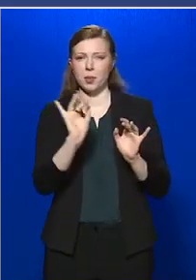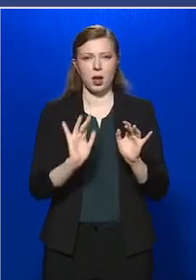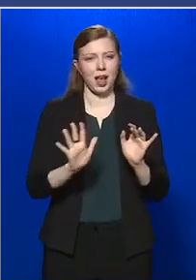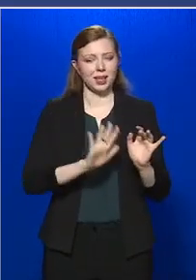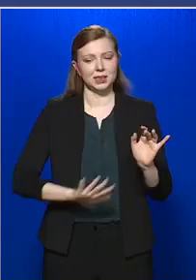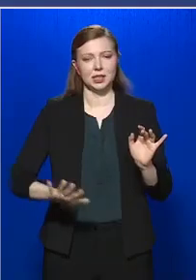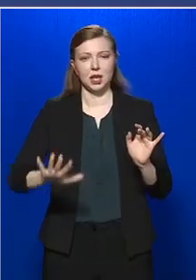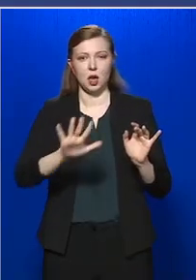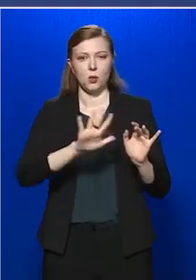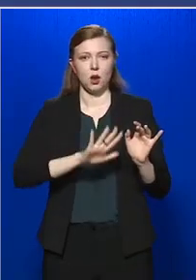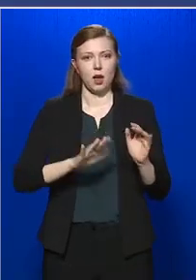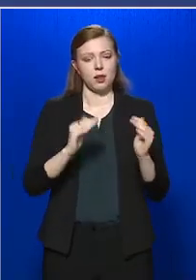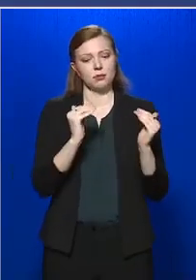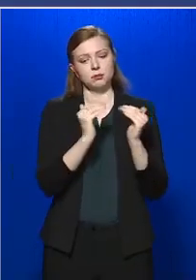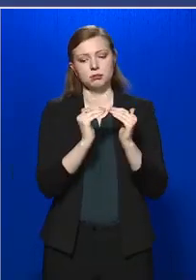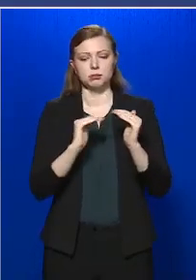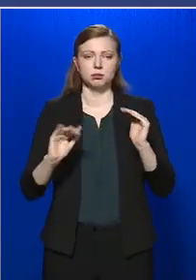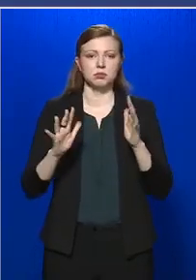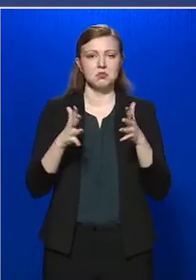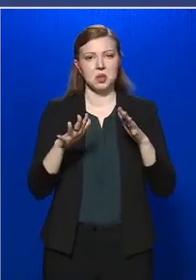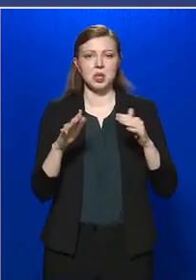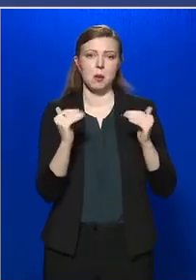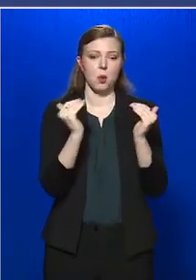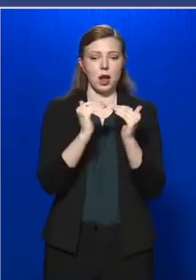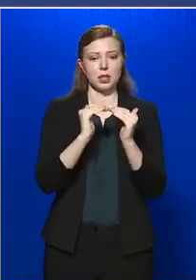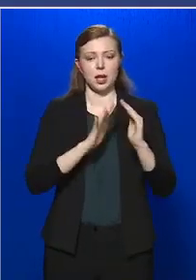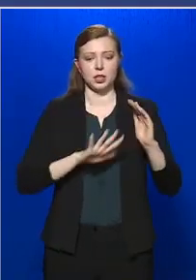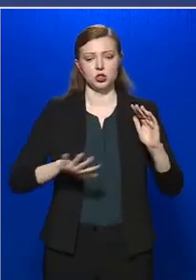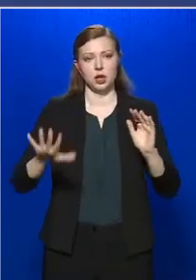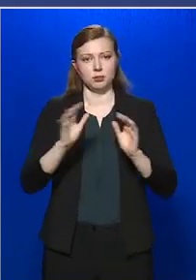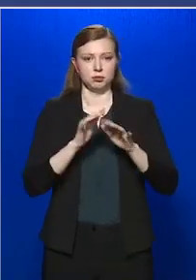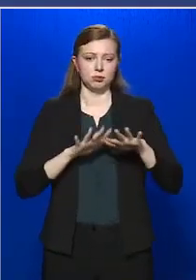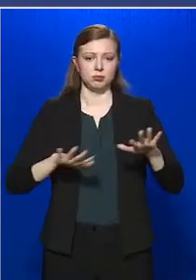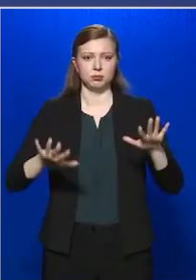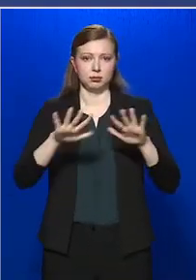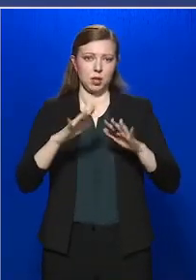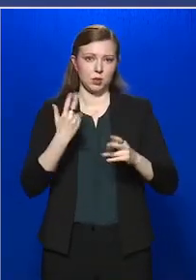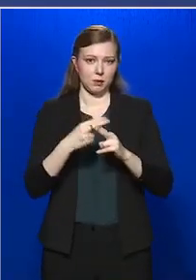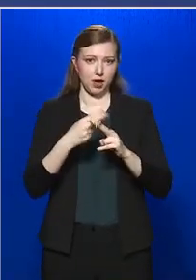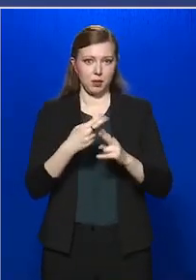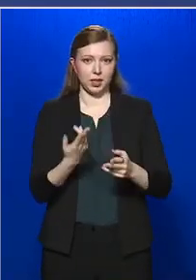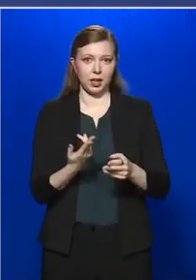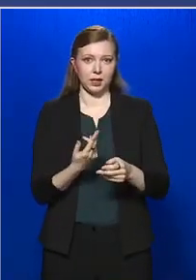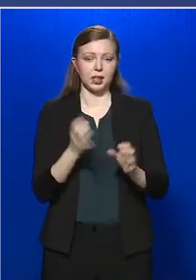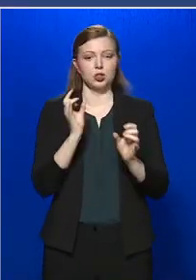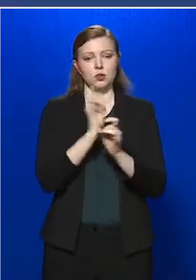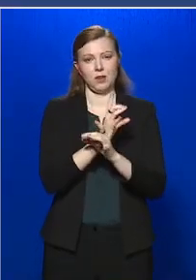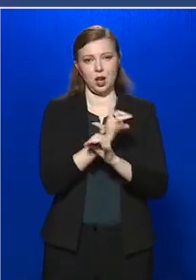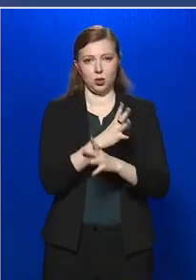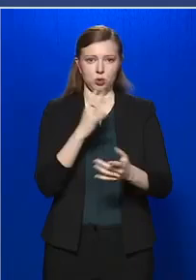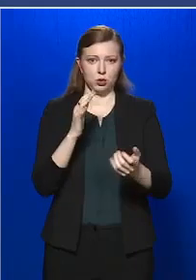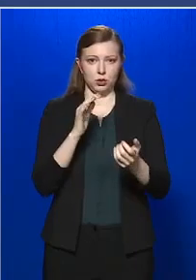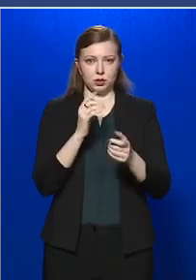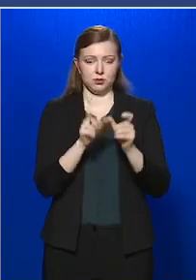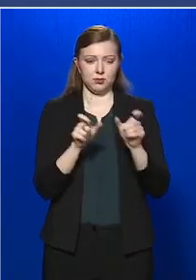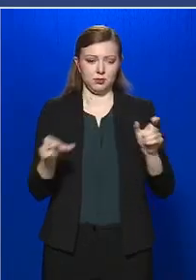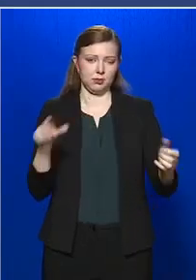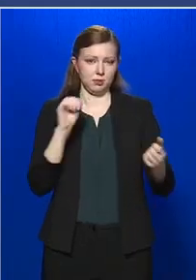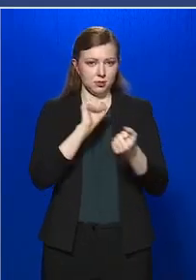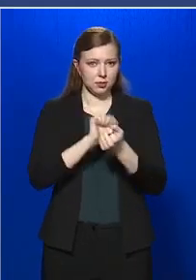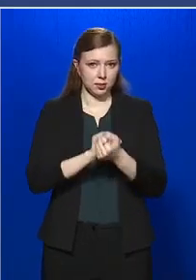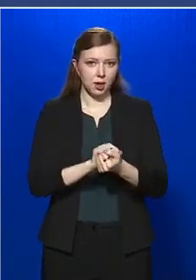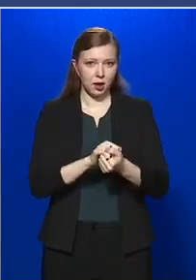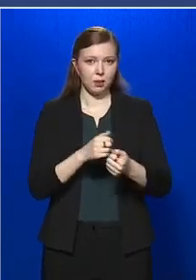egyenletesen, nagyjából egyenletesen eloszlik a megbetegedettek, illetve a fertőzött személyeknek